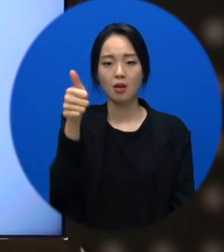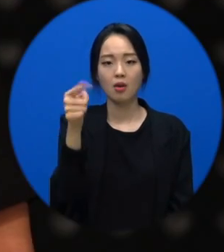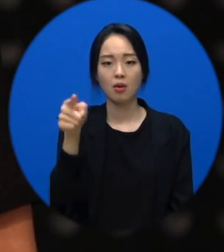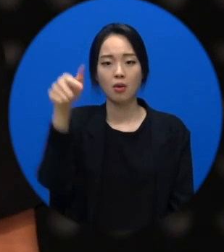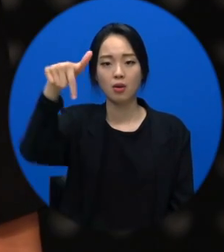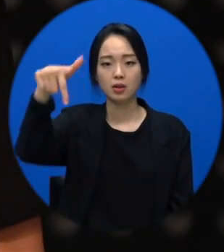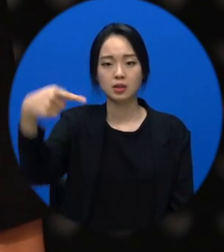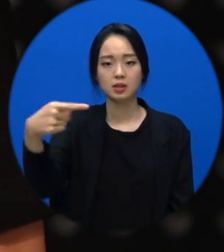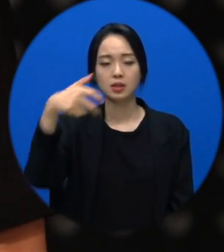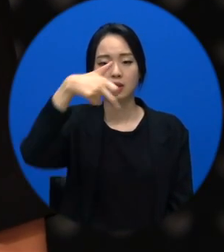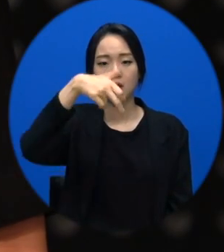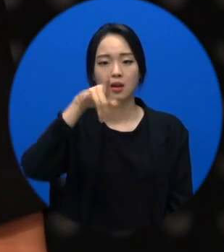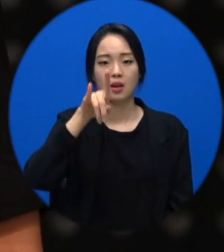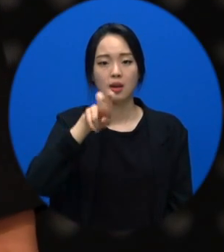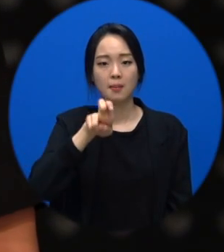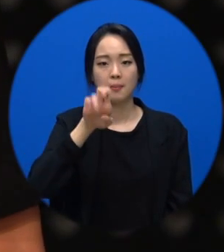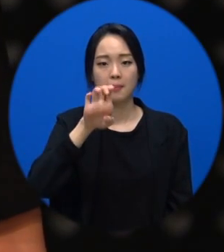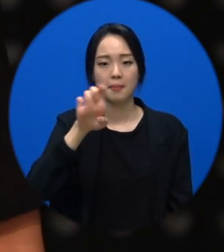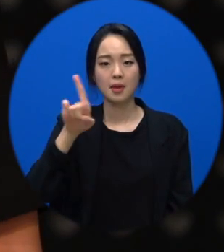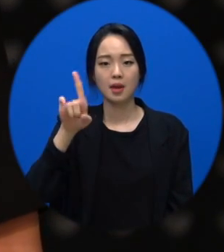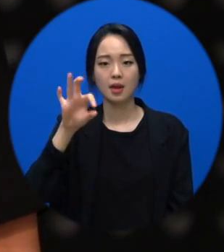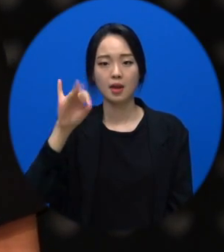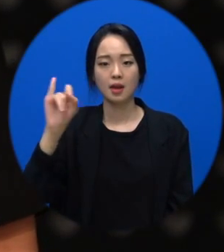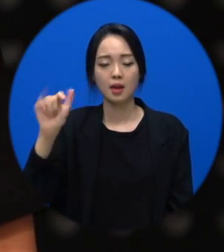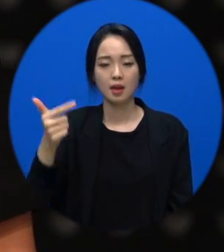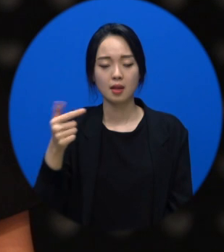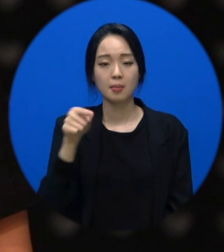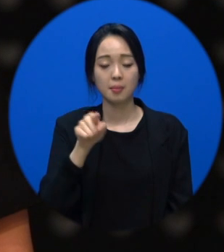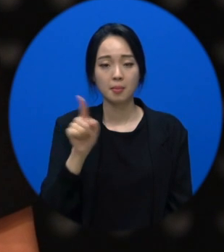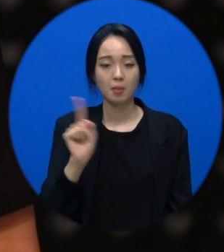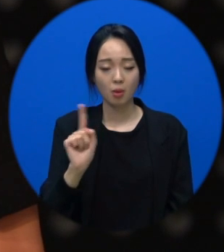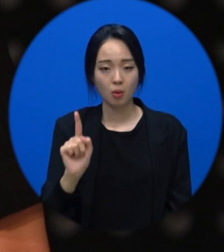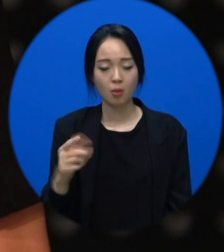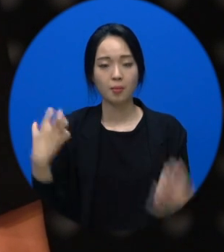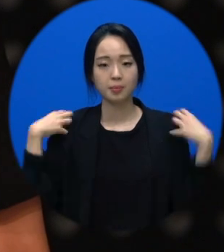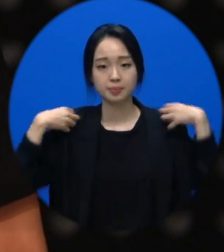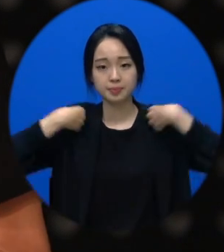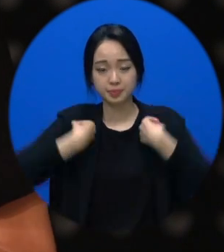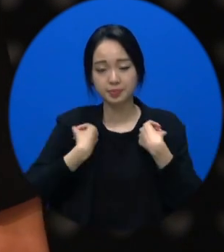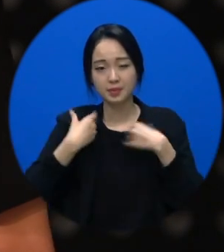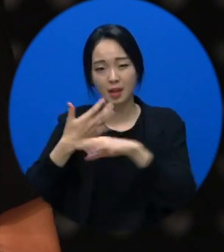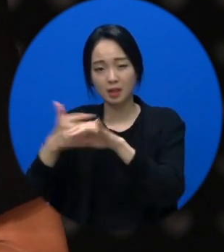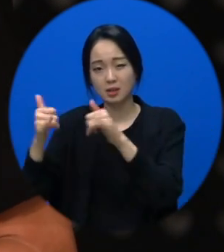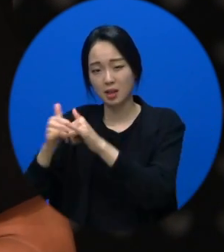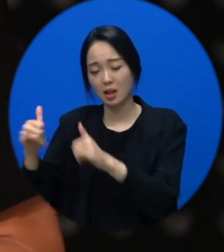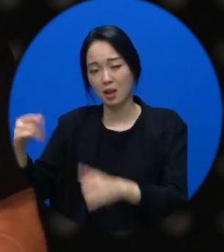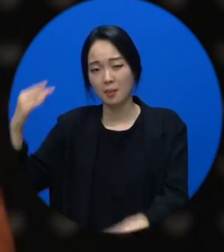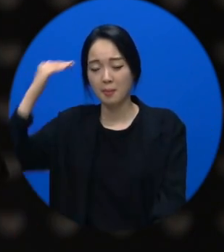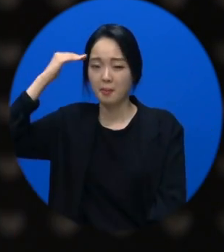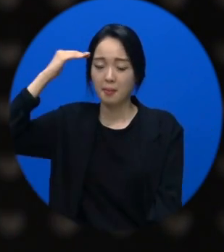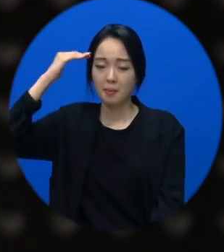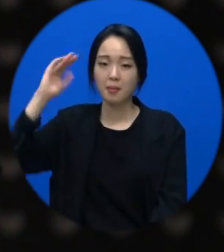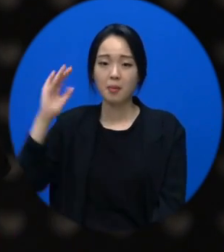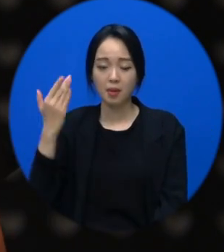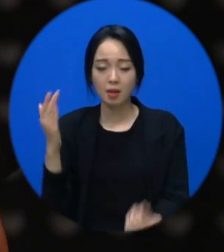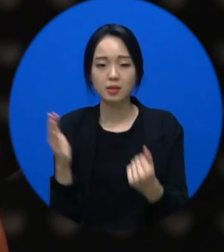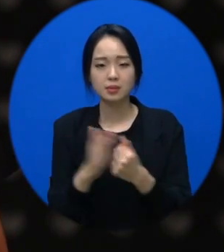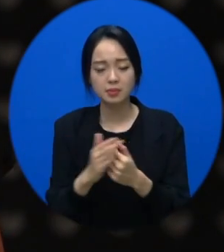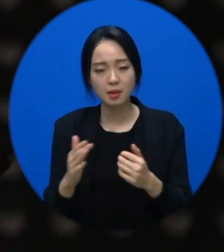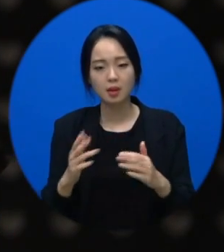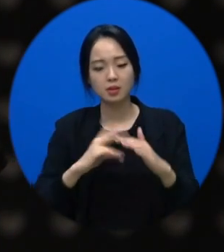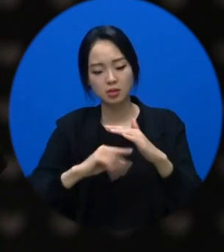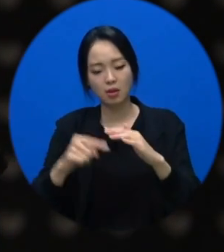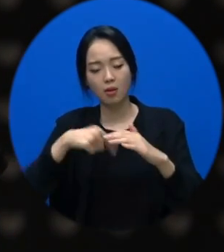많은 지하철이나 버스에서는 당신의 백팩이 주변 사람에게 불편을 줄 수 있습니다. 해서 요즘에 이종혁 교수의 공공소통 프로젝트 라우드에서